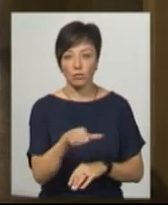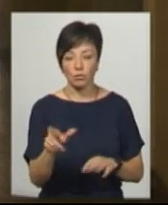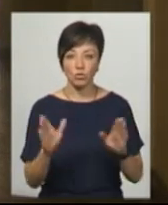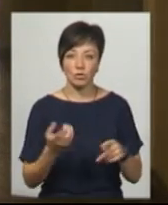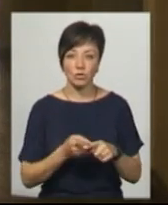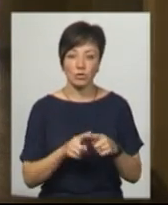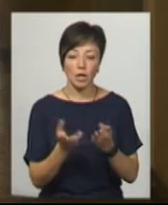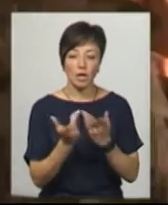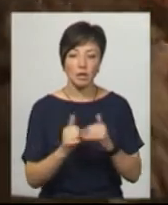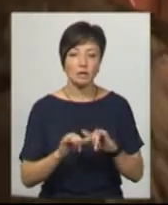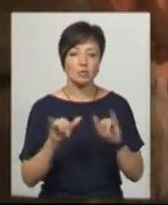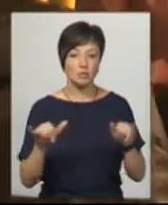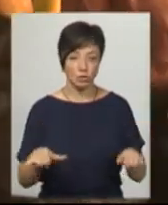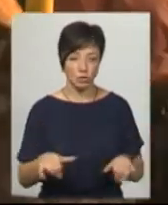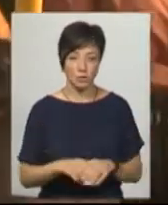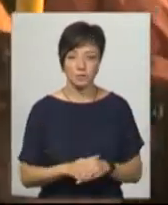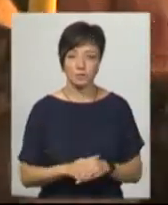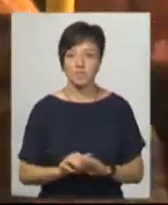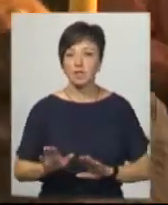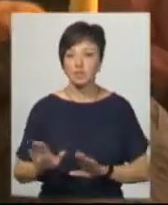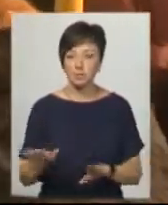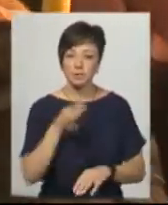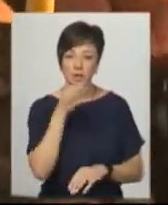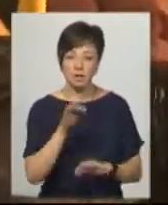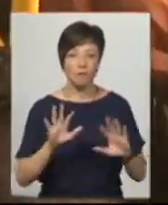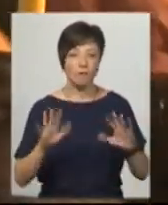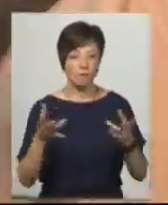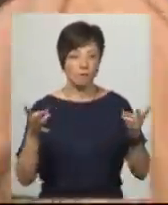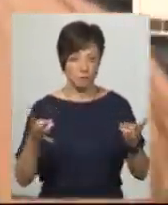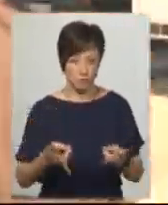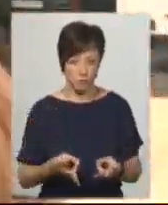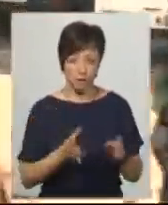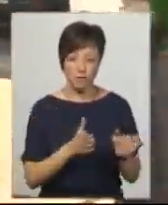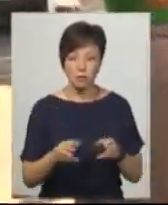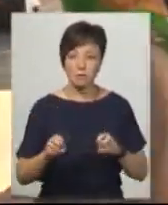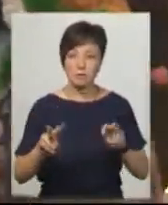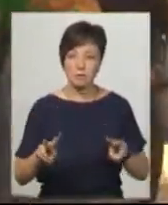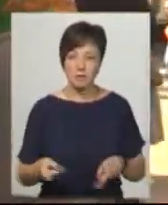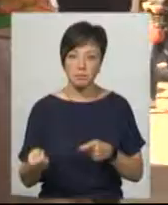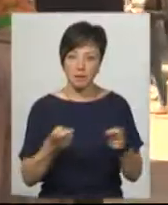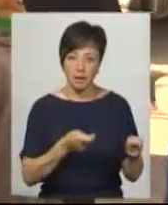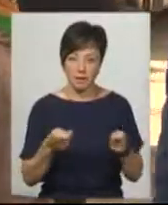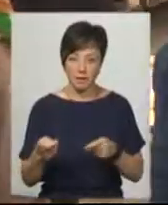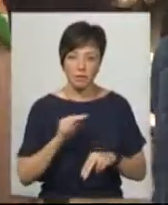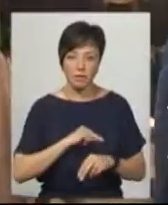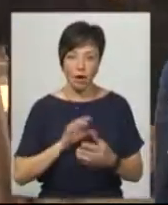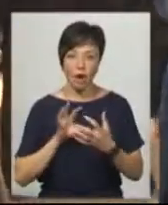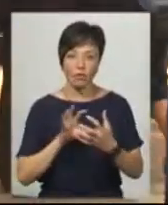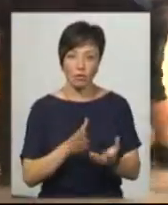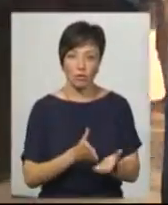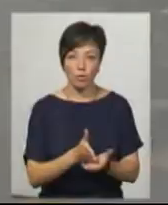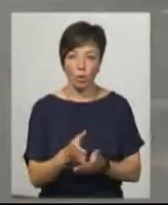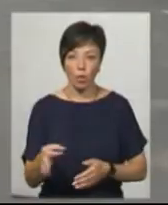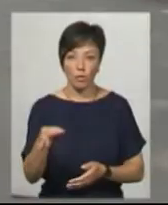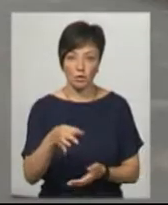будемо цю кількість збільшувати. Андрій Бондаренко не виключає, що у разі необхідності у режимі спецперевезень працюватимуть і автобусні маршрути